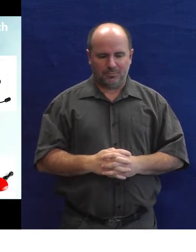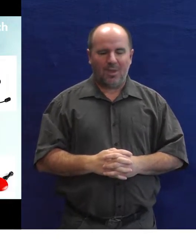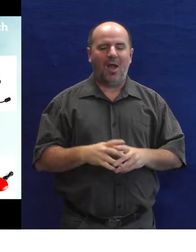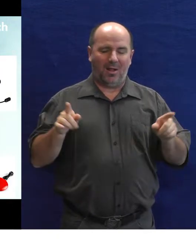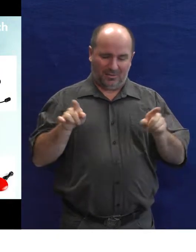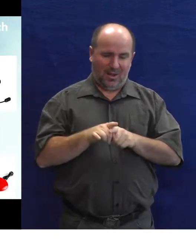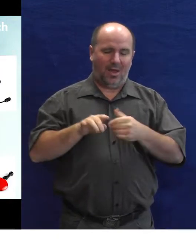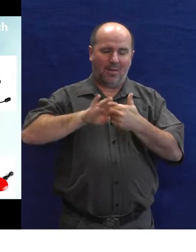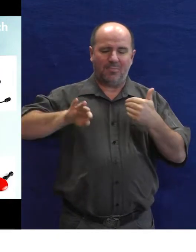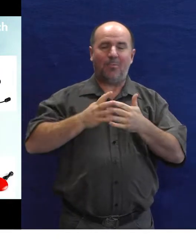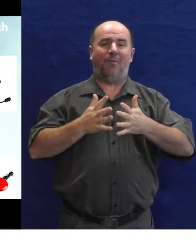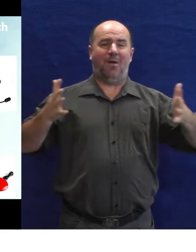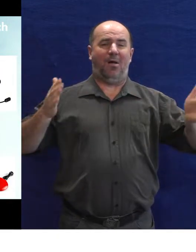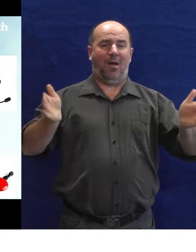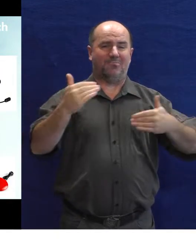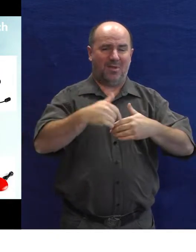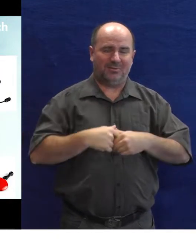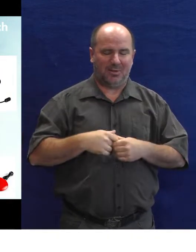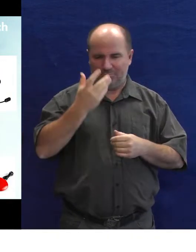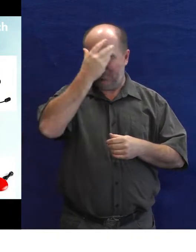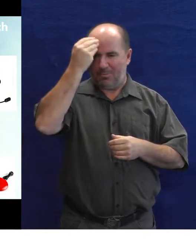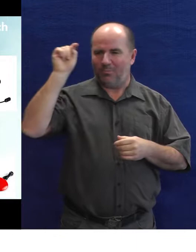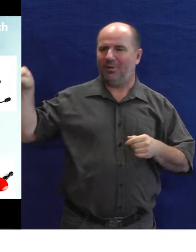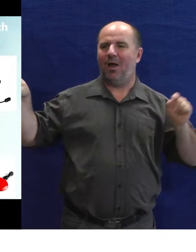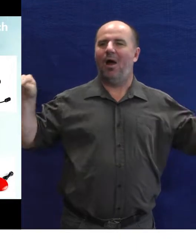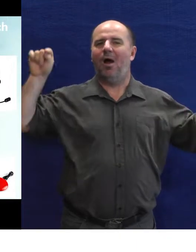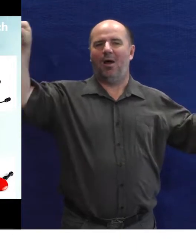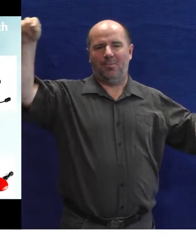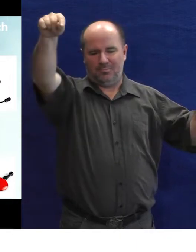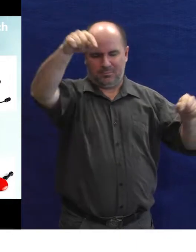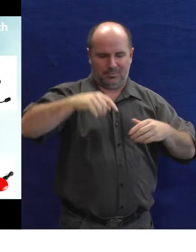to konkrétní řešení, prostě že se to nevyplatí nebo že to nikoho nenapadlo.